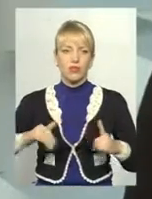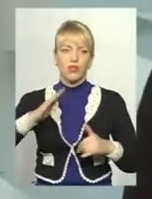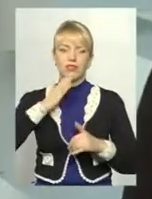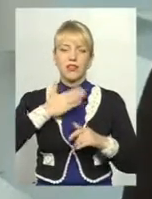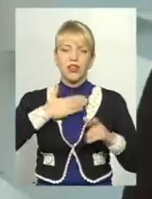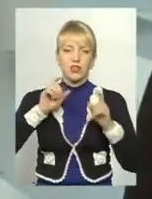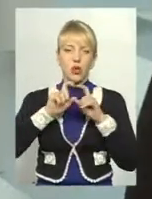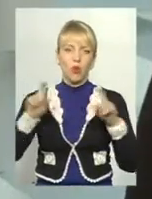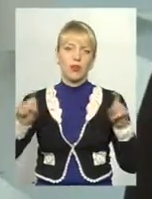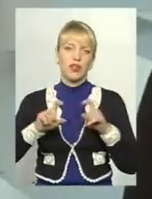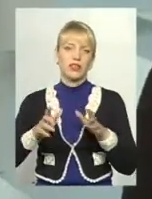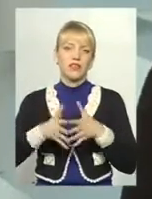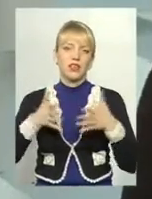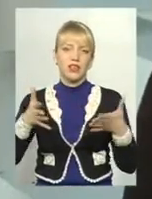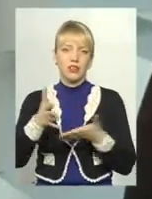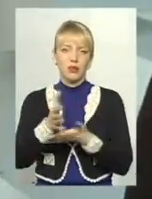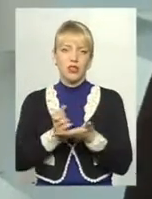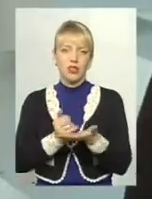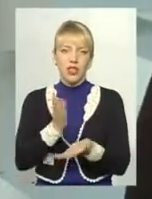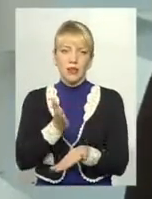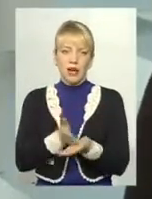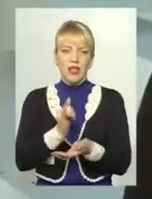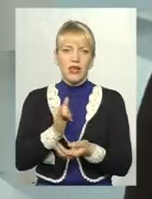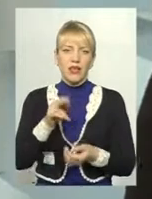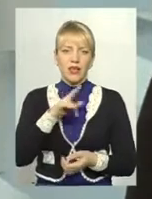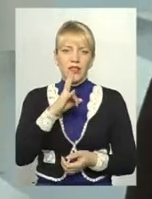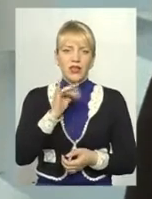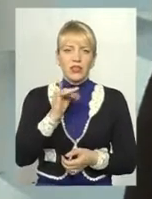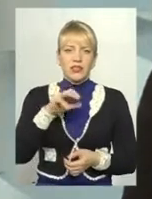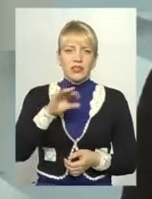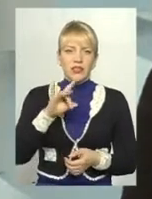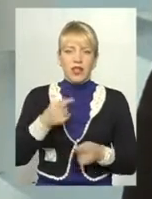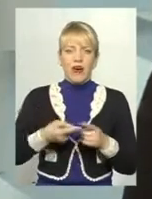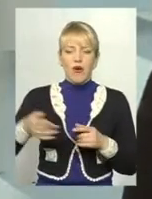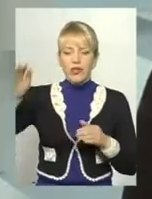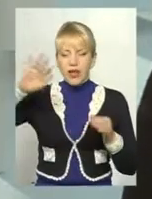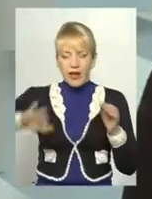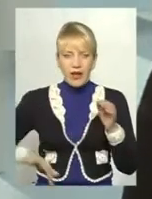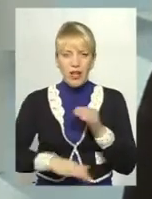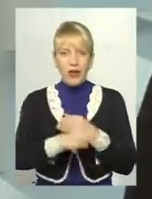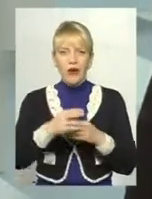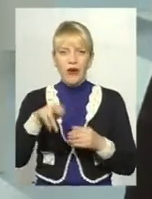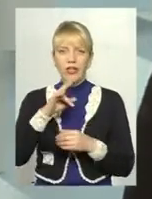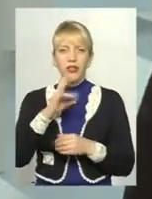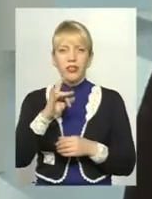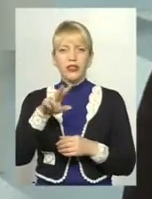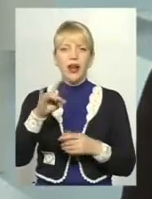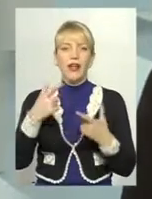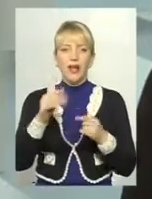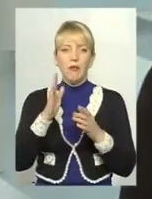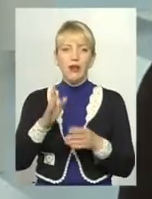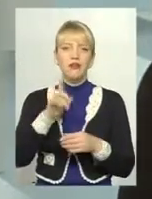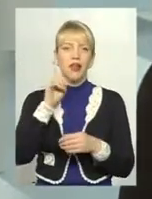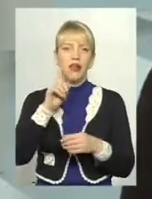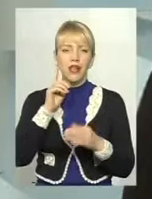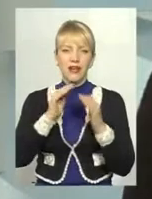'єкти. А великий потенціал зараз має і Дністер, ось цей каньйон Дністра, де ми можемо мати і зелені садиби.